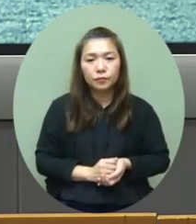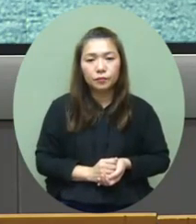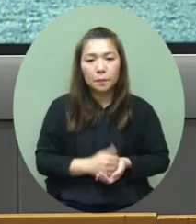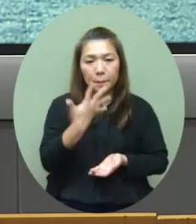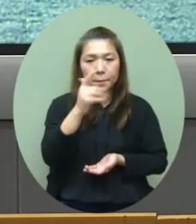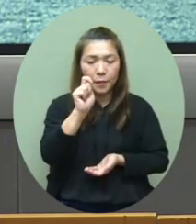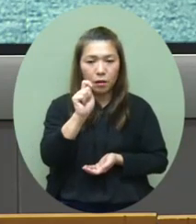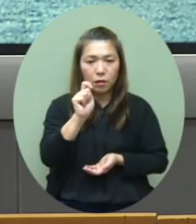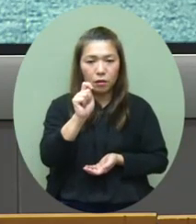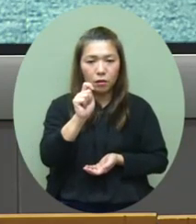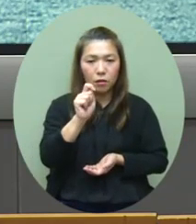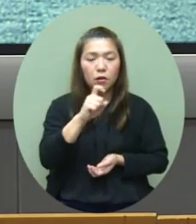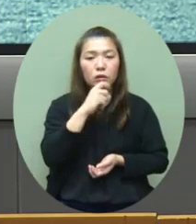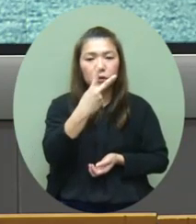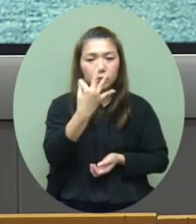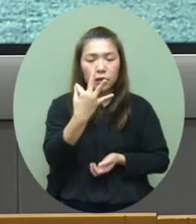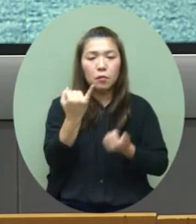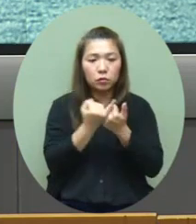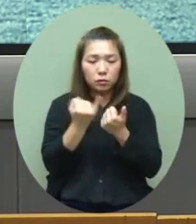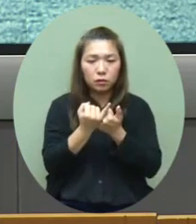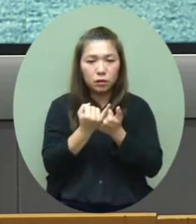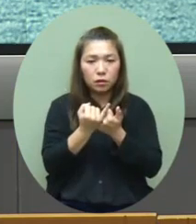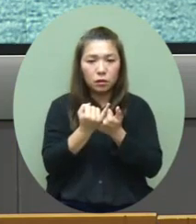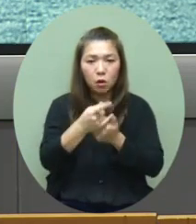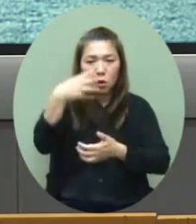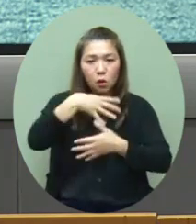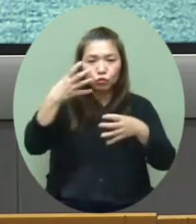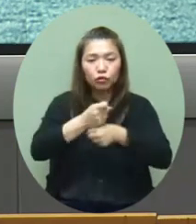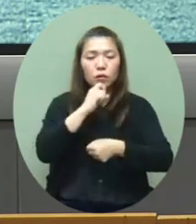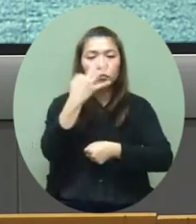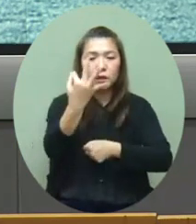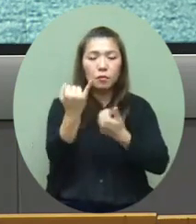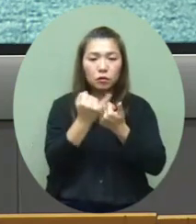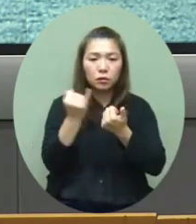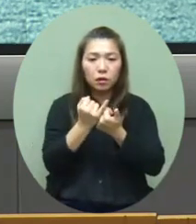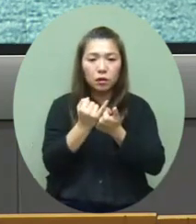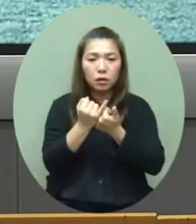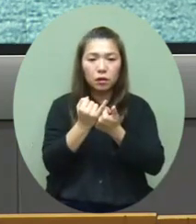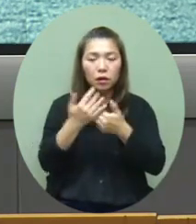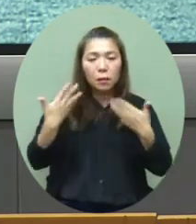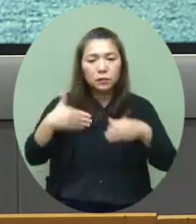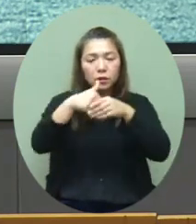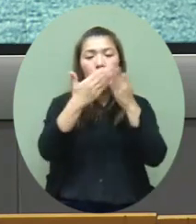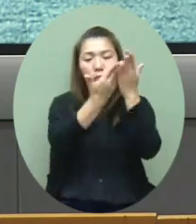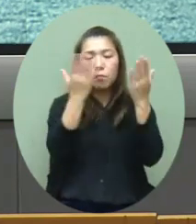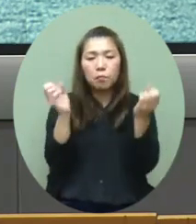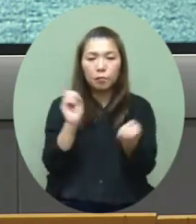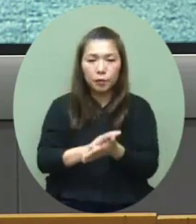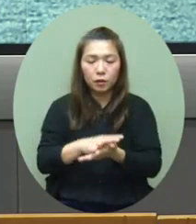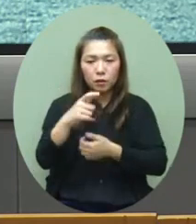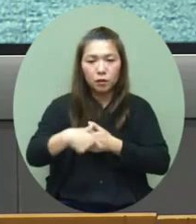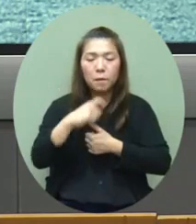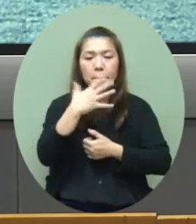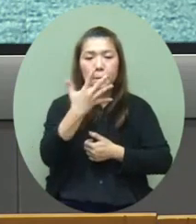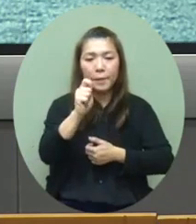5A班就有23个学生它现在累积就有三个学生今天是停课的在